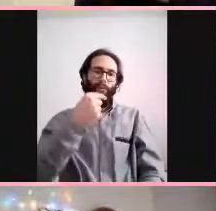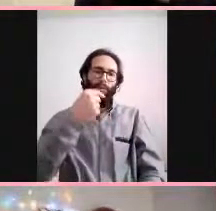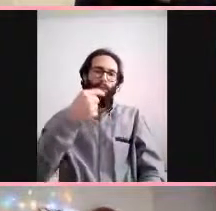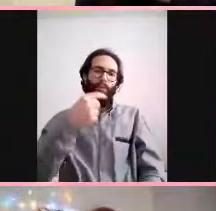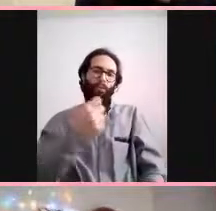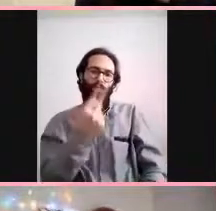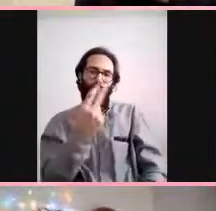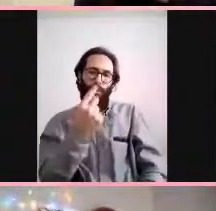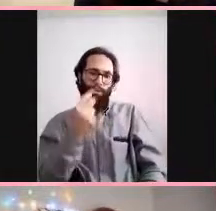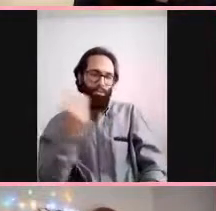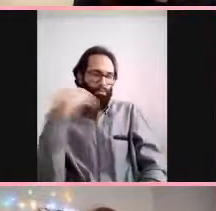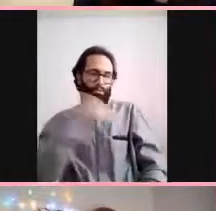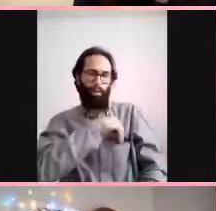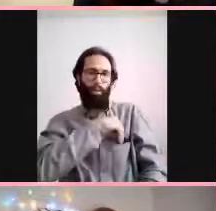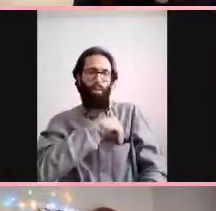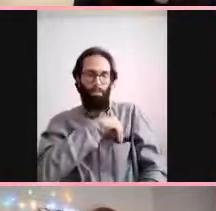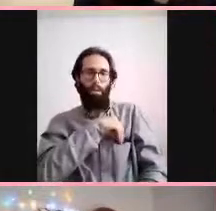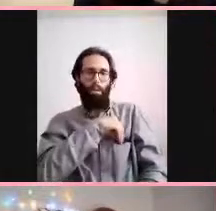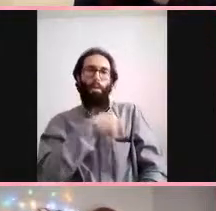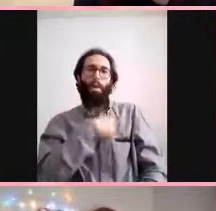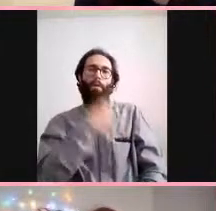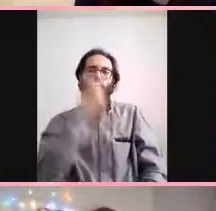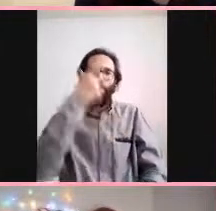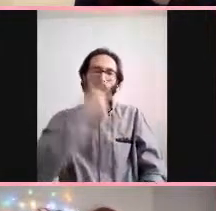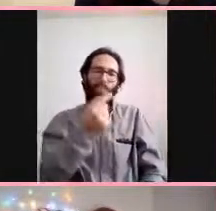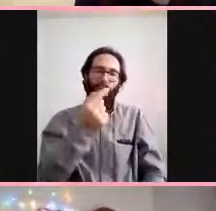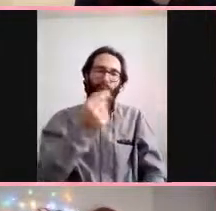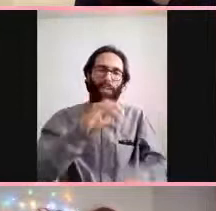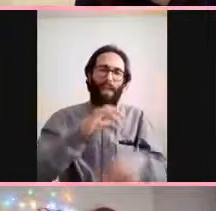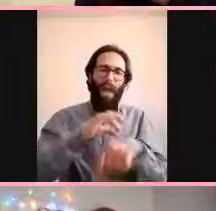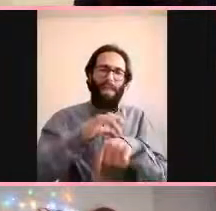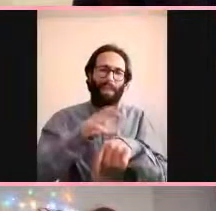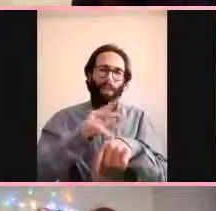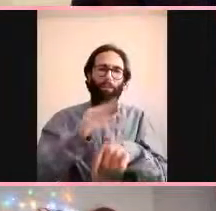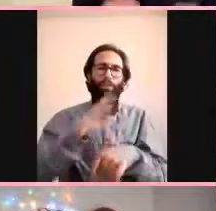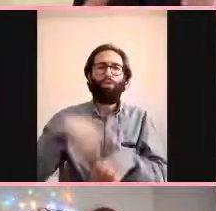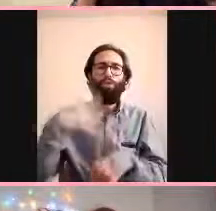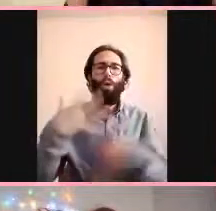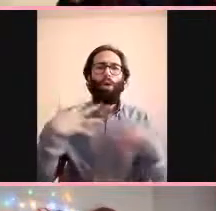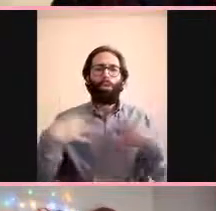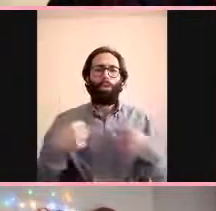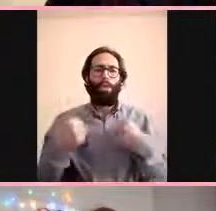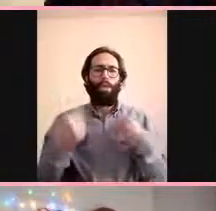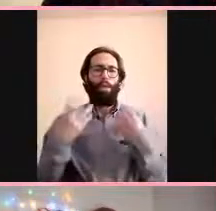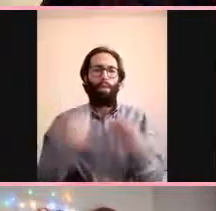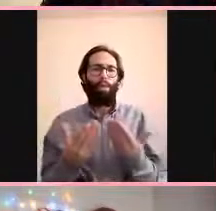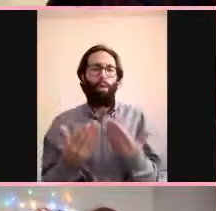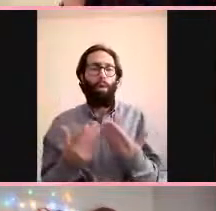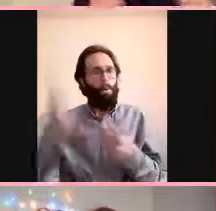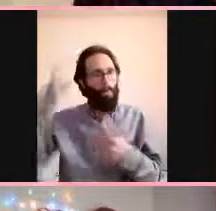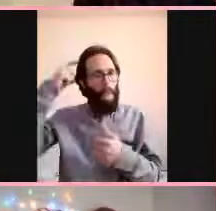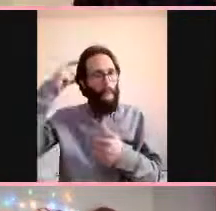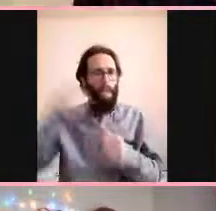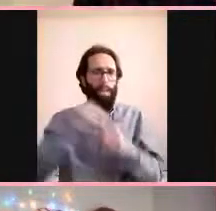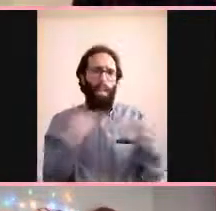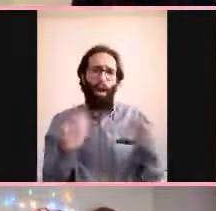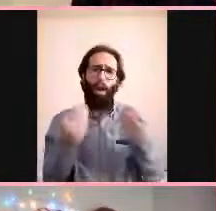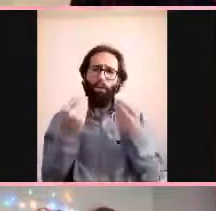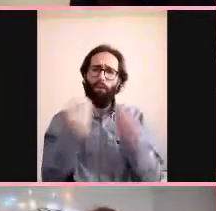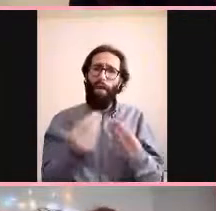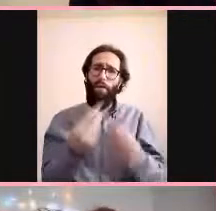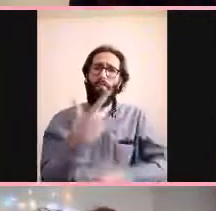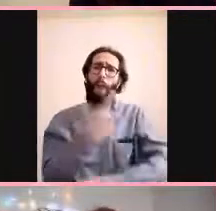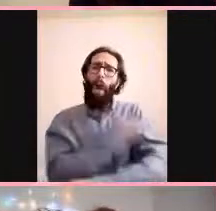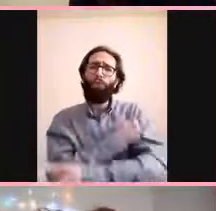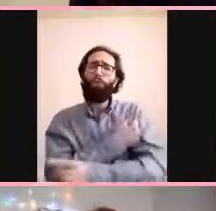beyne zarar vereceğini hiç zannetmiyorum çünkü şeyi yok yani enfekte etme